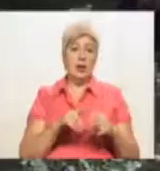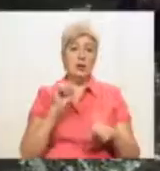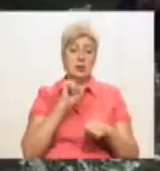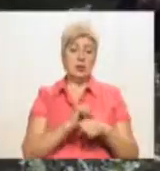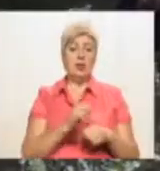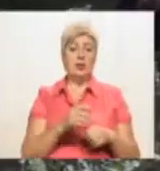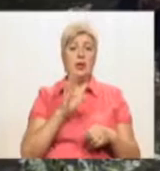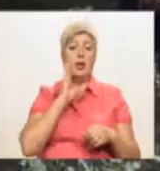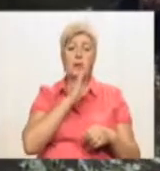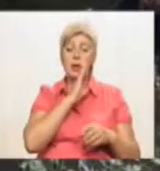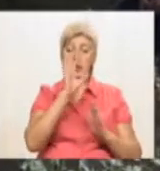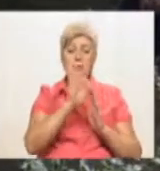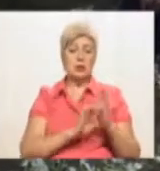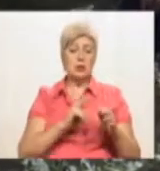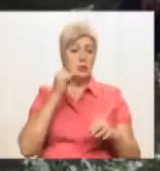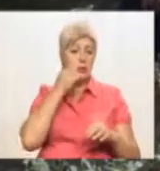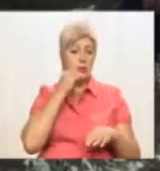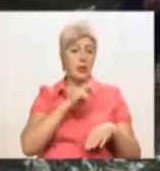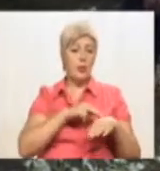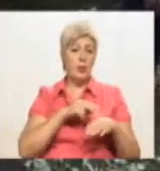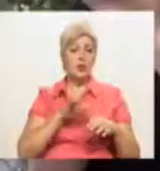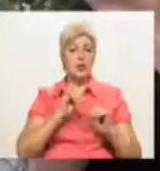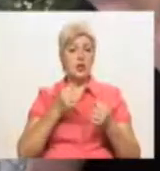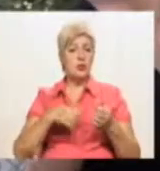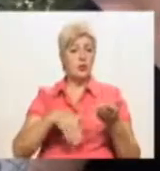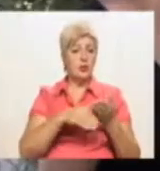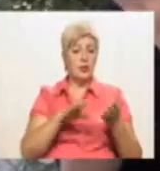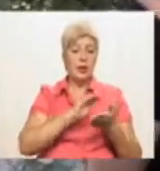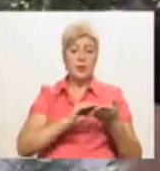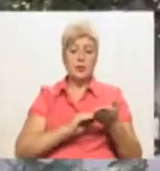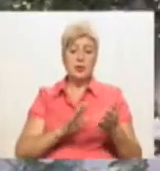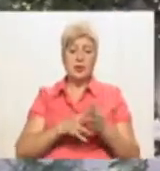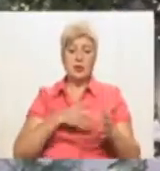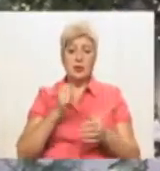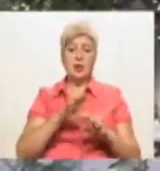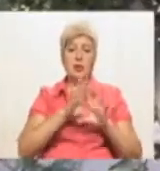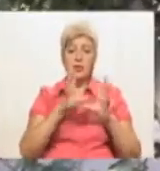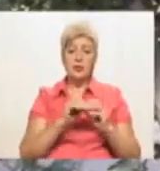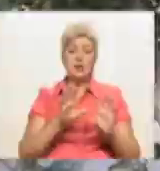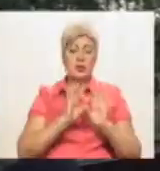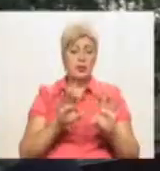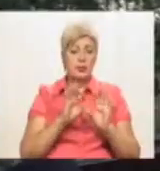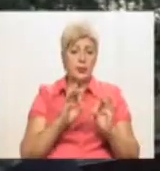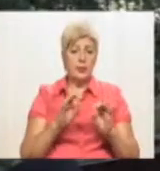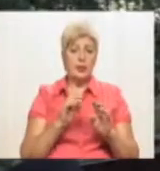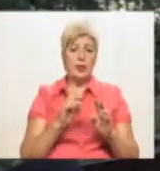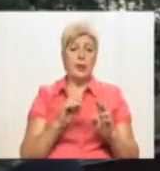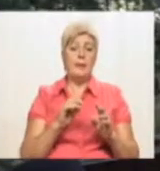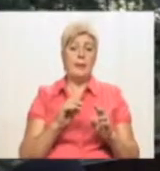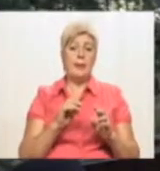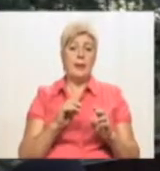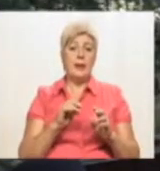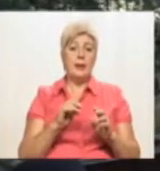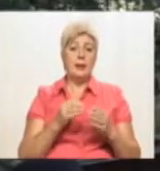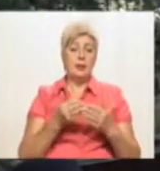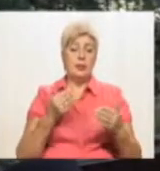Мати одразу зателефонувала до поліції та швидкої. Написала заяву, де розповіла про всі обставини конфлікту, які були їй відомі.